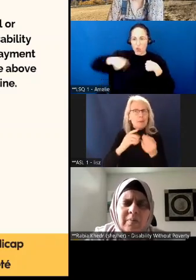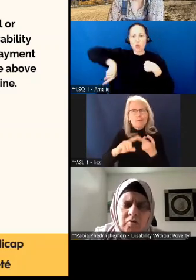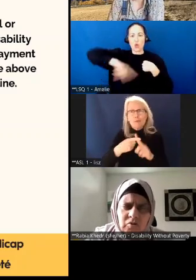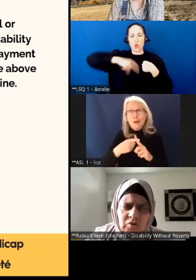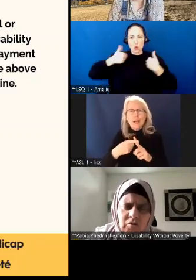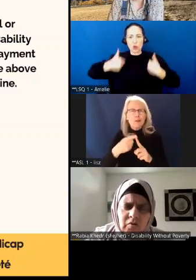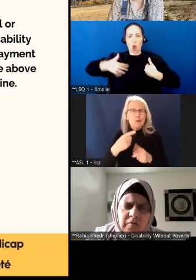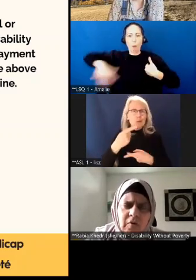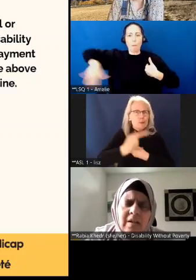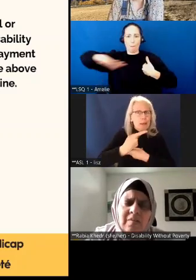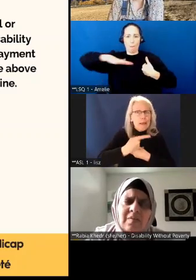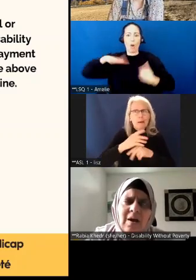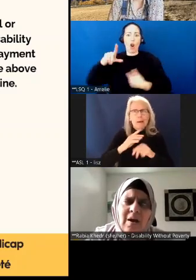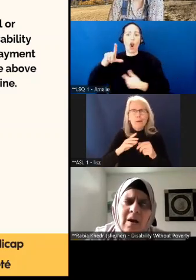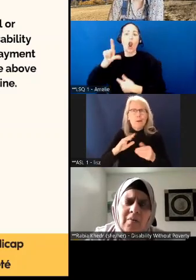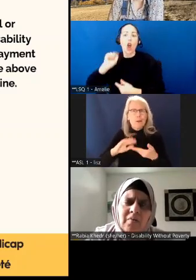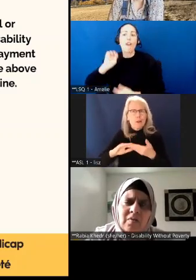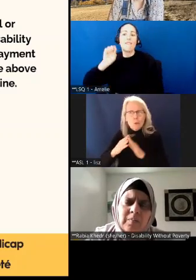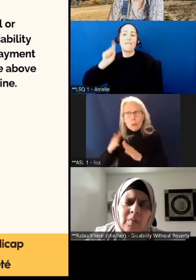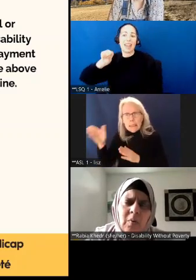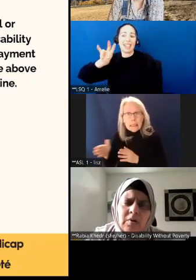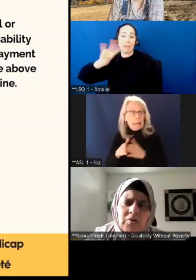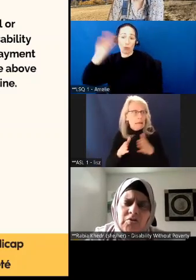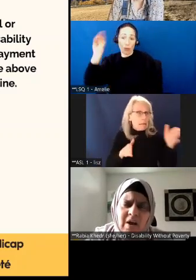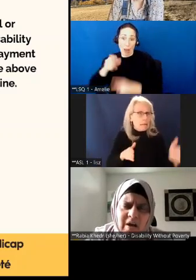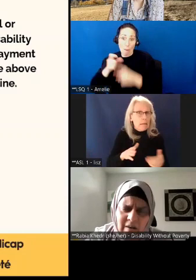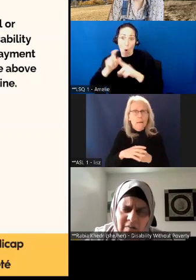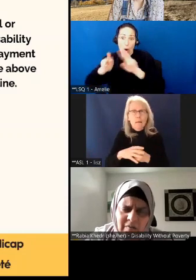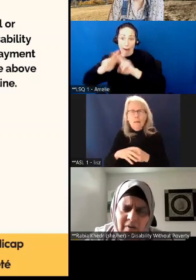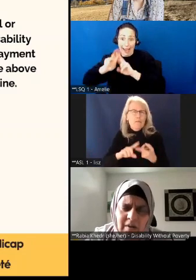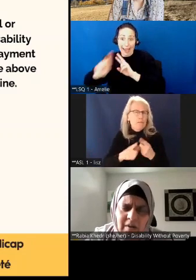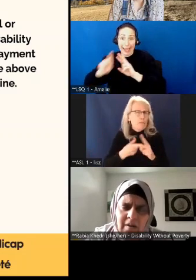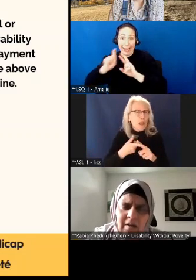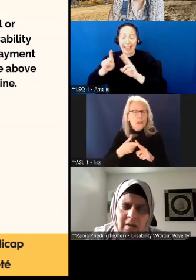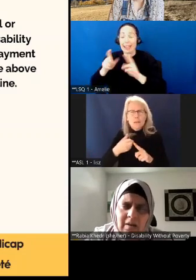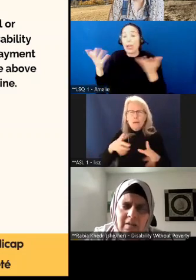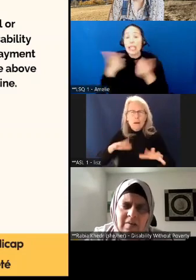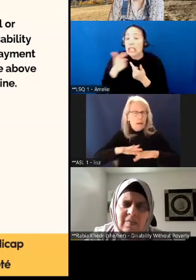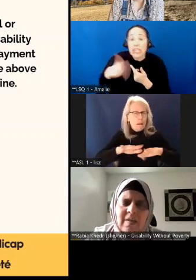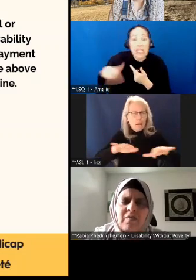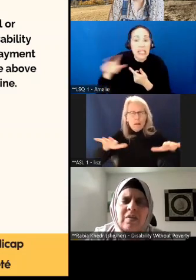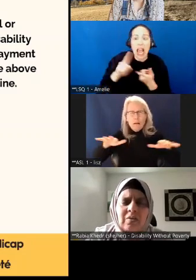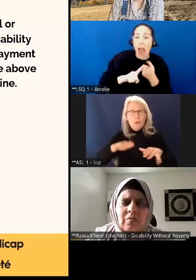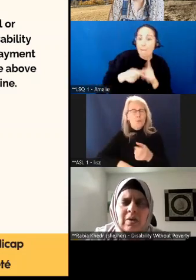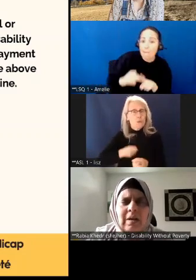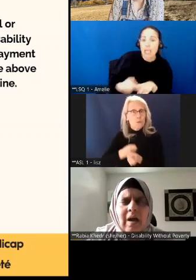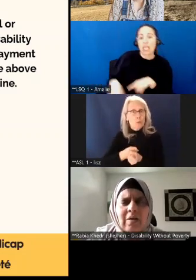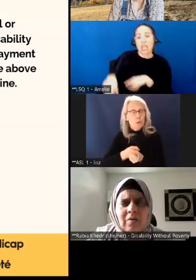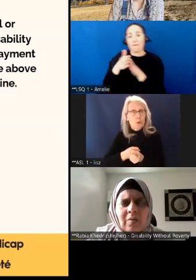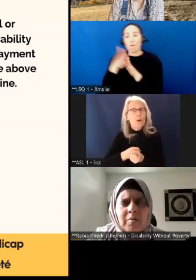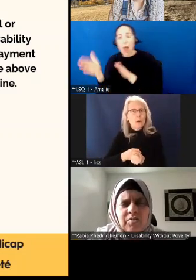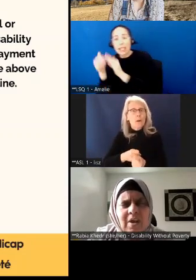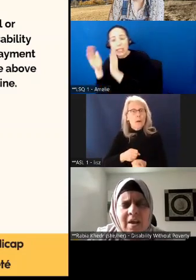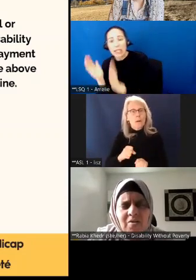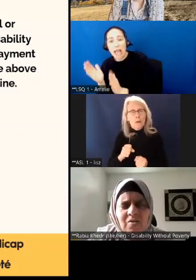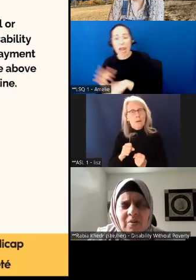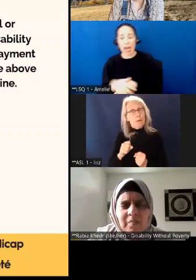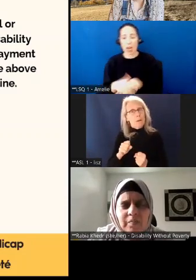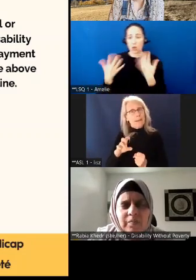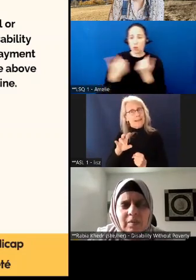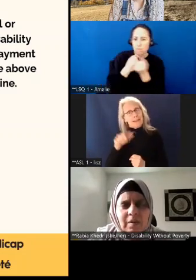sont des amis, des voisins, des partisans du